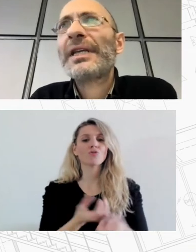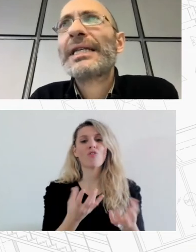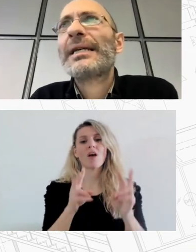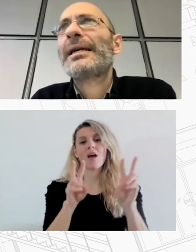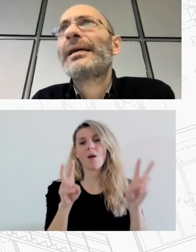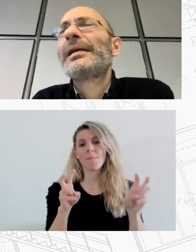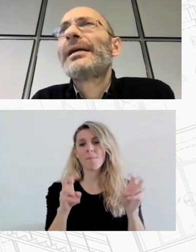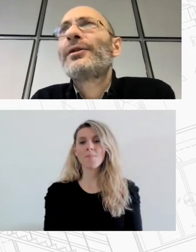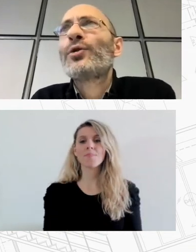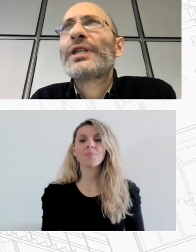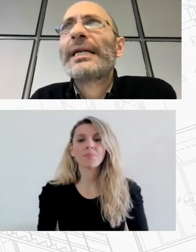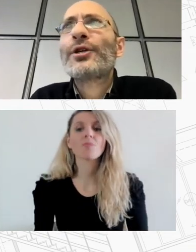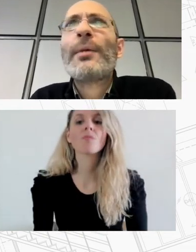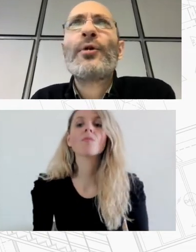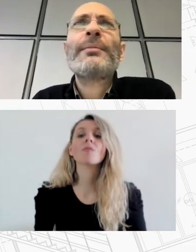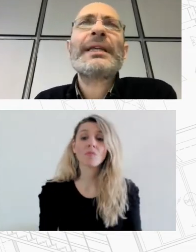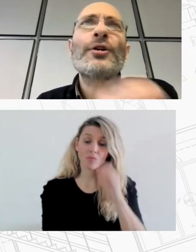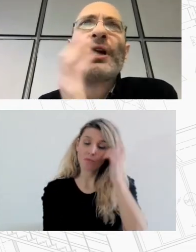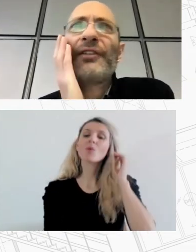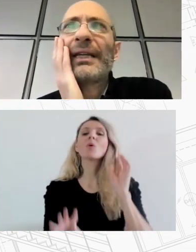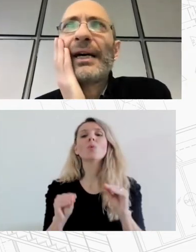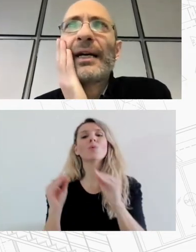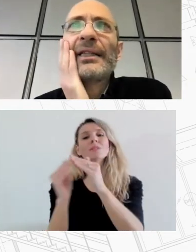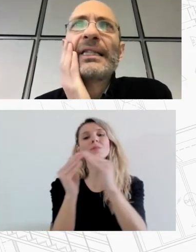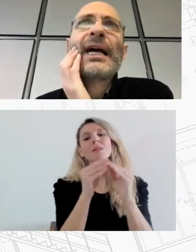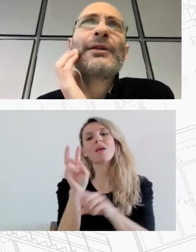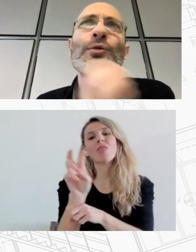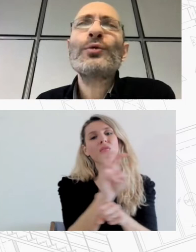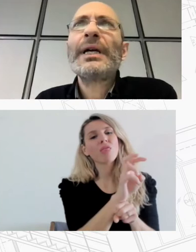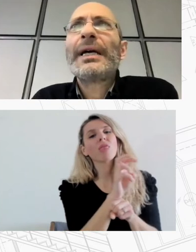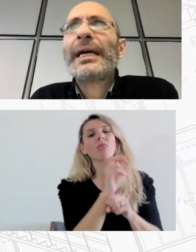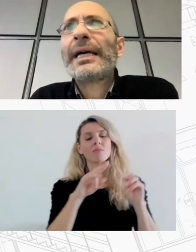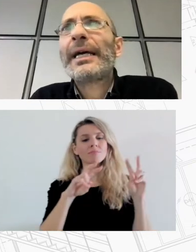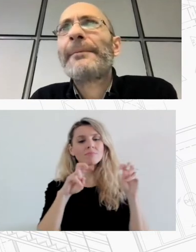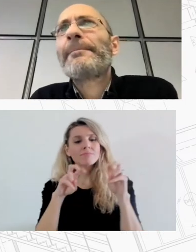διερεύνησε το στεγαστικό απόθεμα τη γεωγραφία τα χαρακτηριστικά του